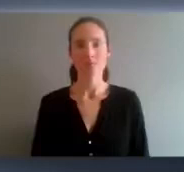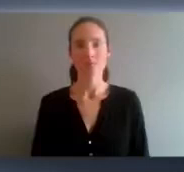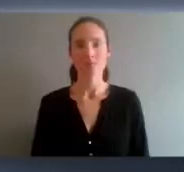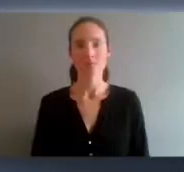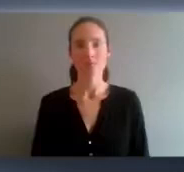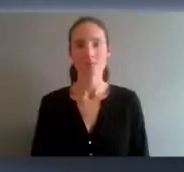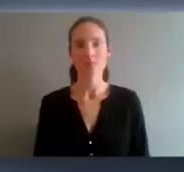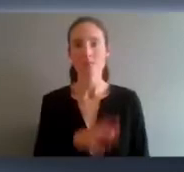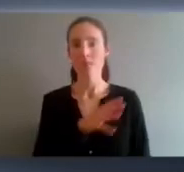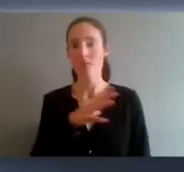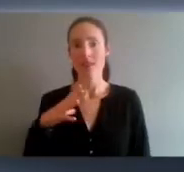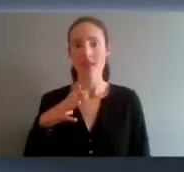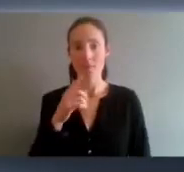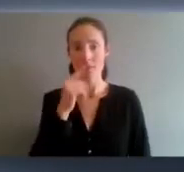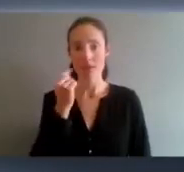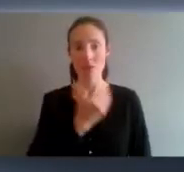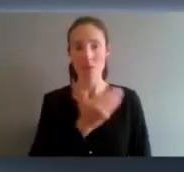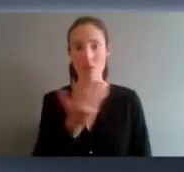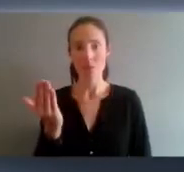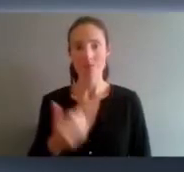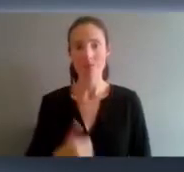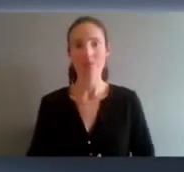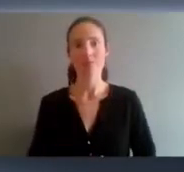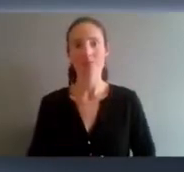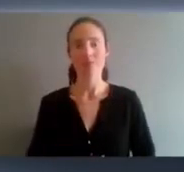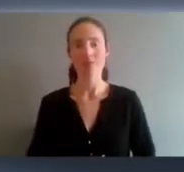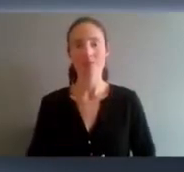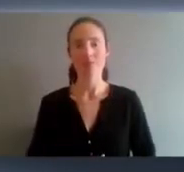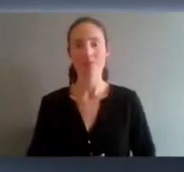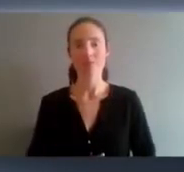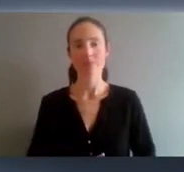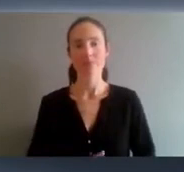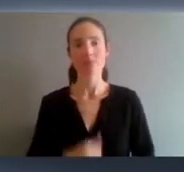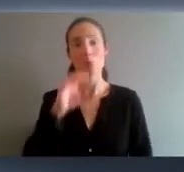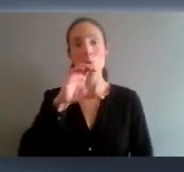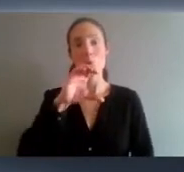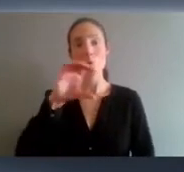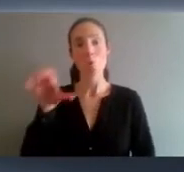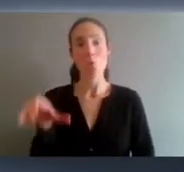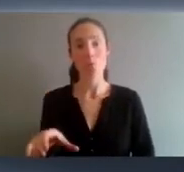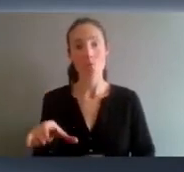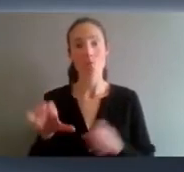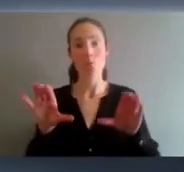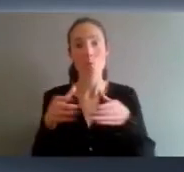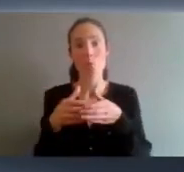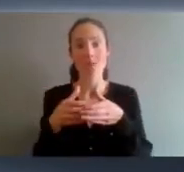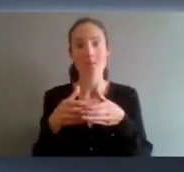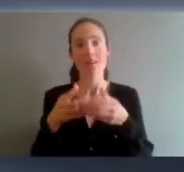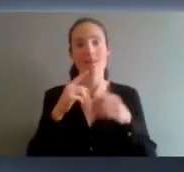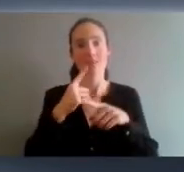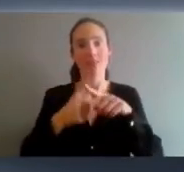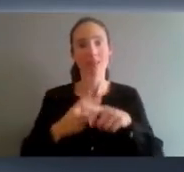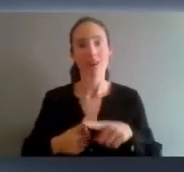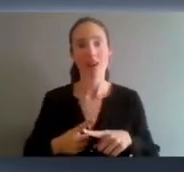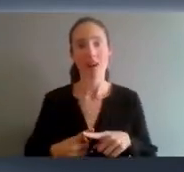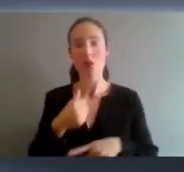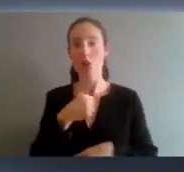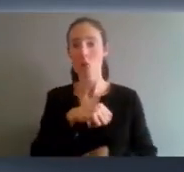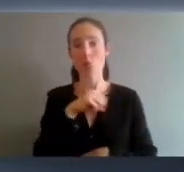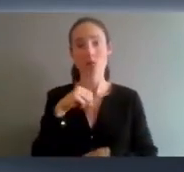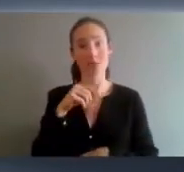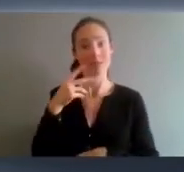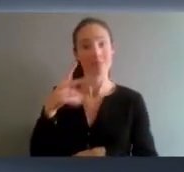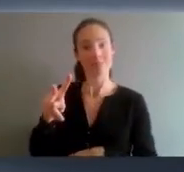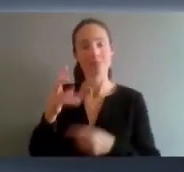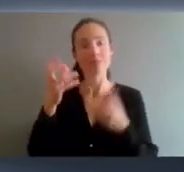Mesdames et Messieurs, la Suisse que souhaite le Conseil fédéral est un pays dans lequel chacune, chacun est en